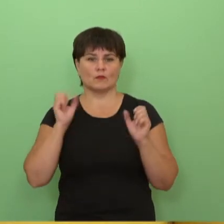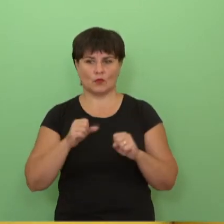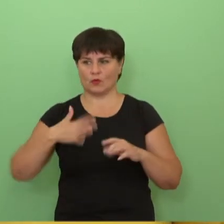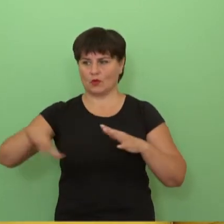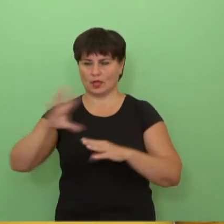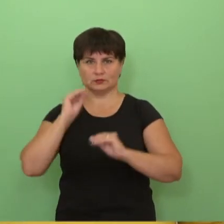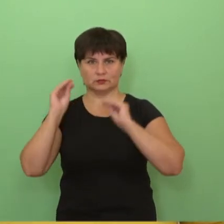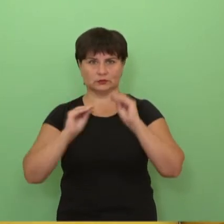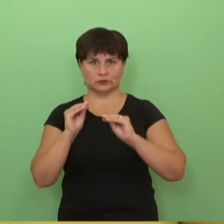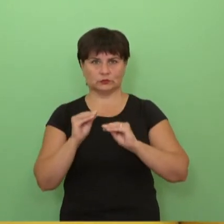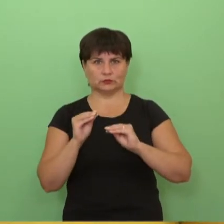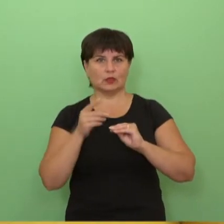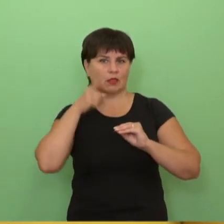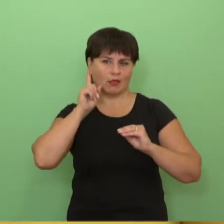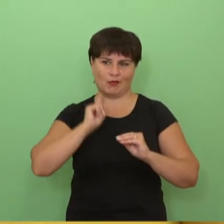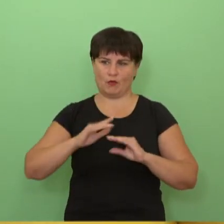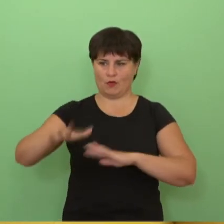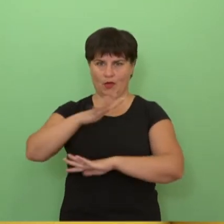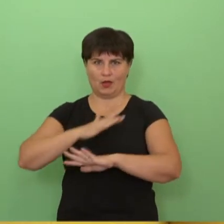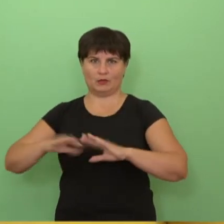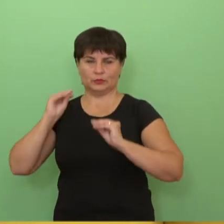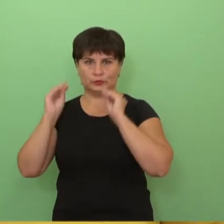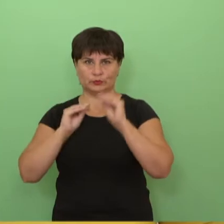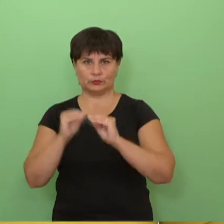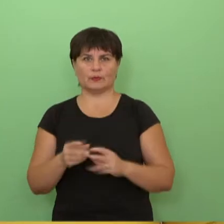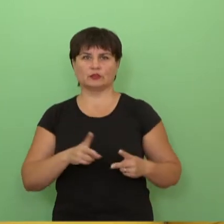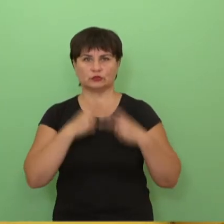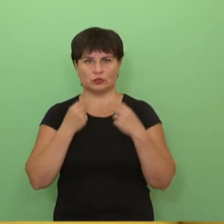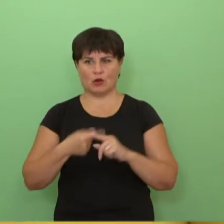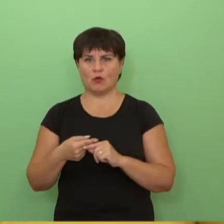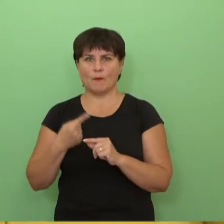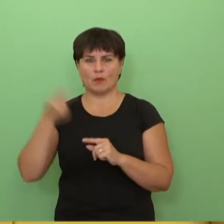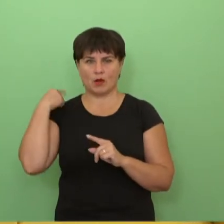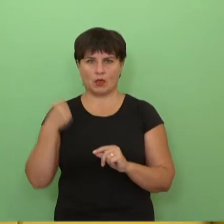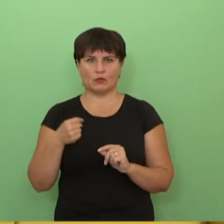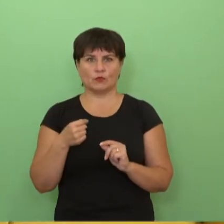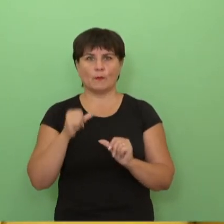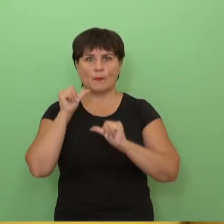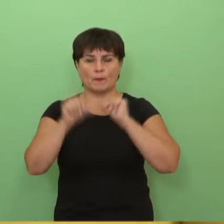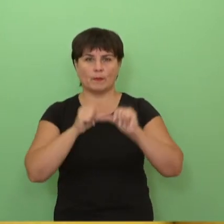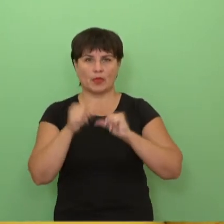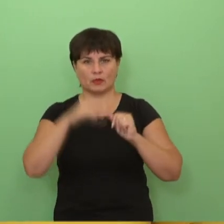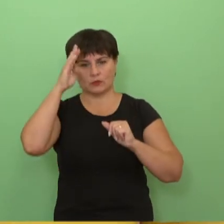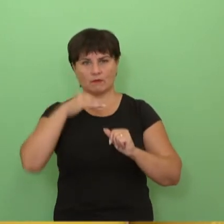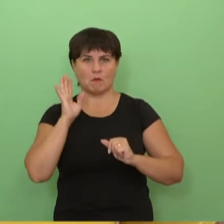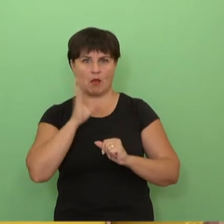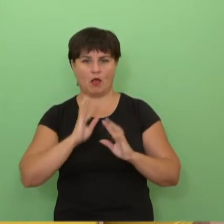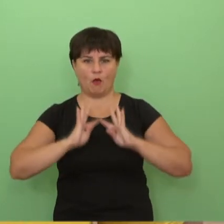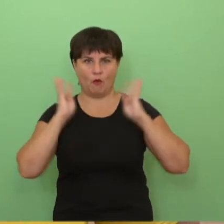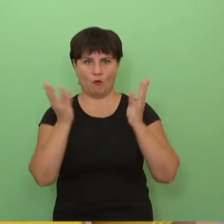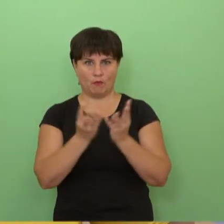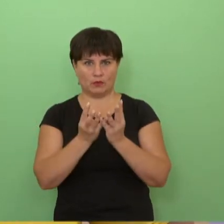aktyvių praeitų mokslo metų tėvų komitetų ir visą tėvelių komandą, kurie